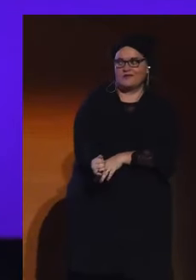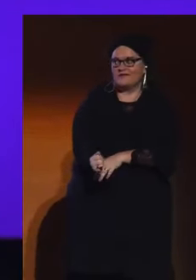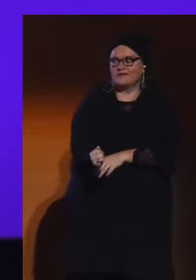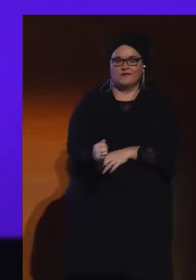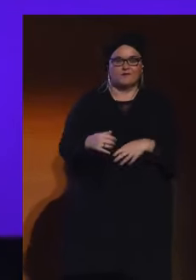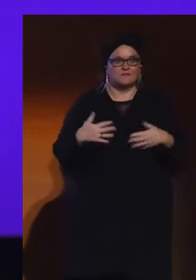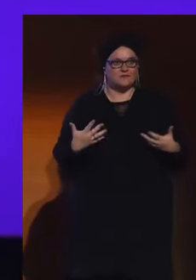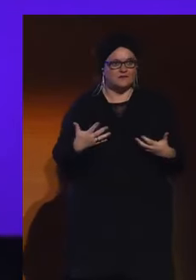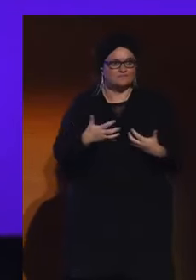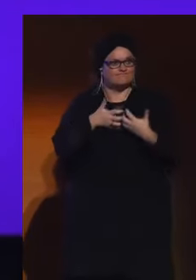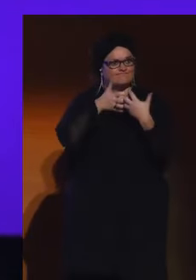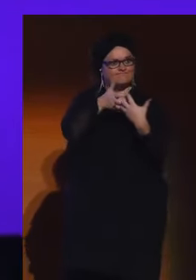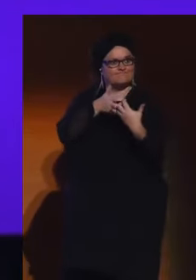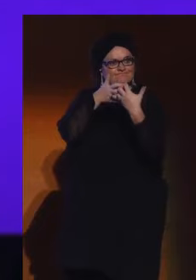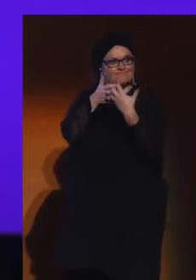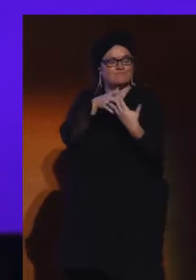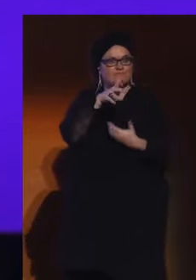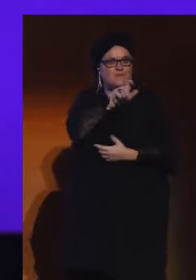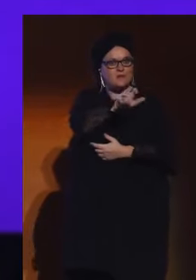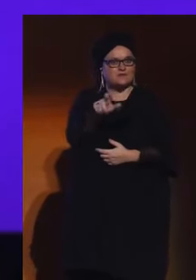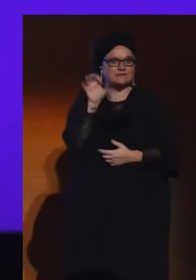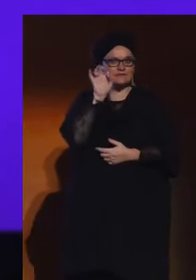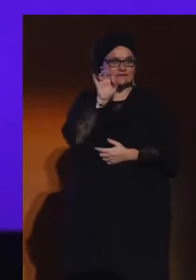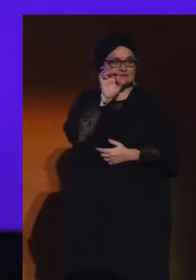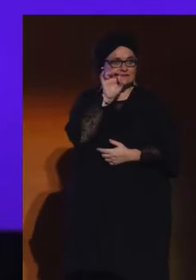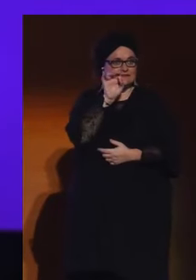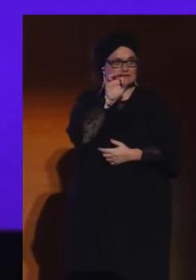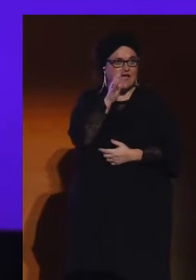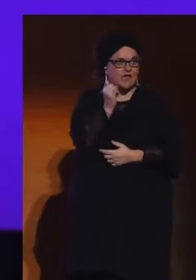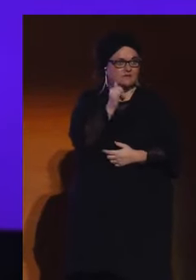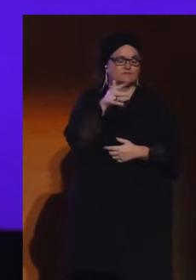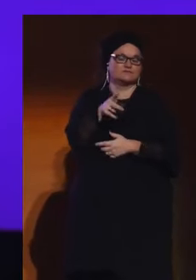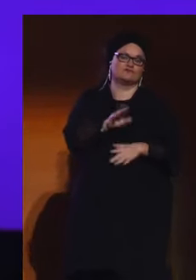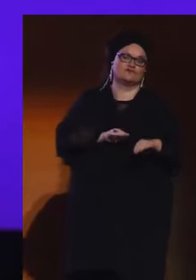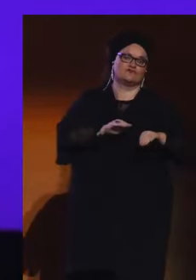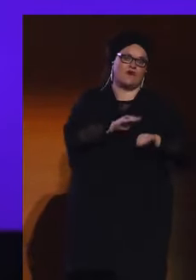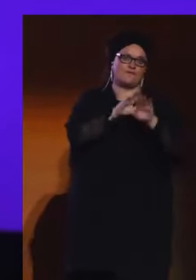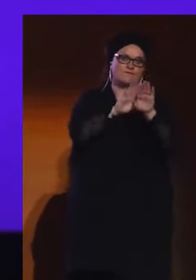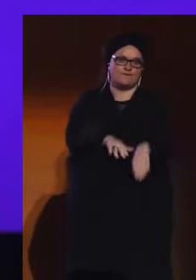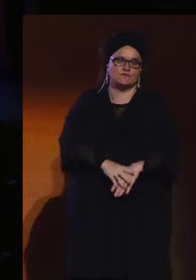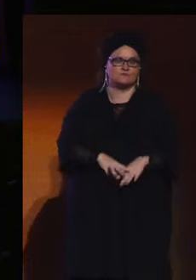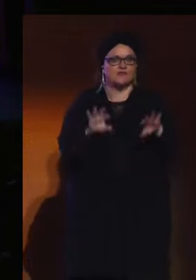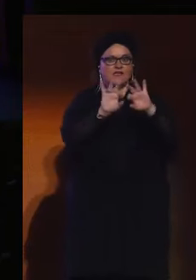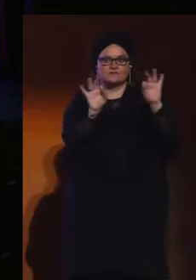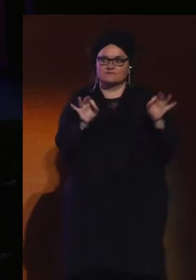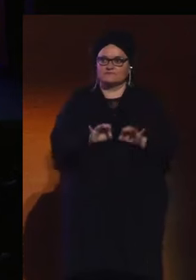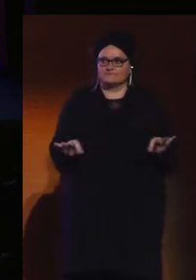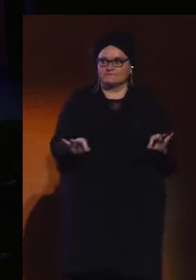Baina borrokatu zuena, iesazuten pertsonen eskubideen alde. Borrokatu zuen Euskal Herria.